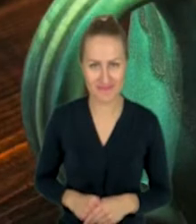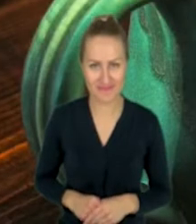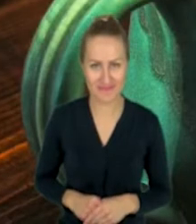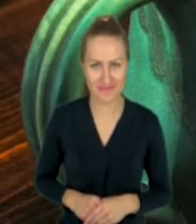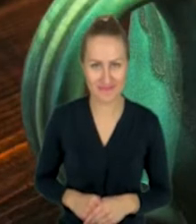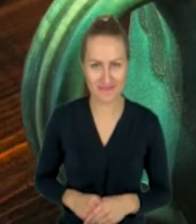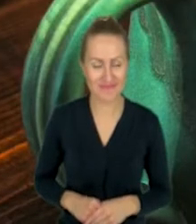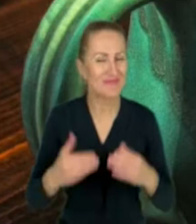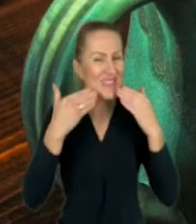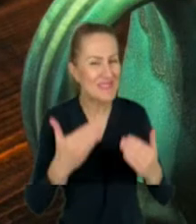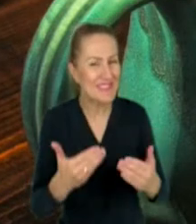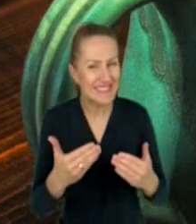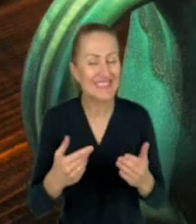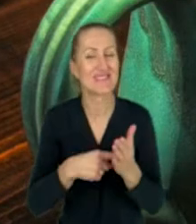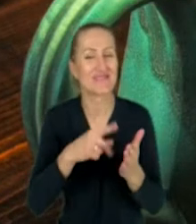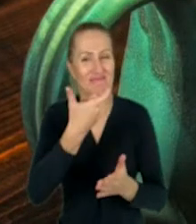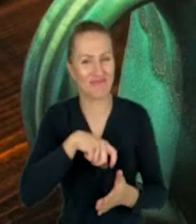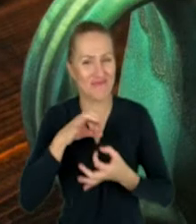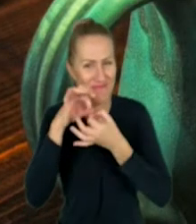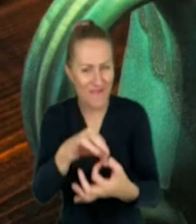Dzięki Michał za wprowadzenie.